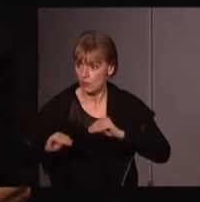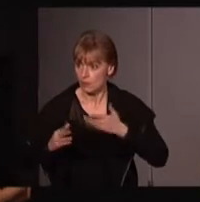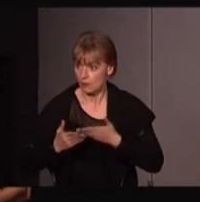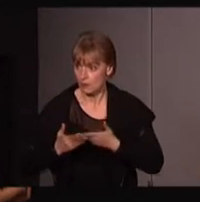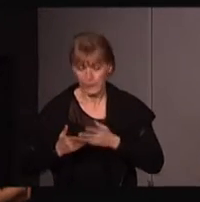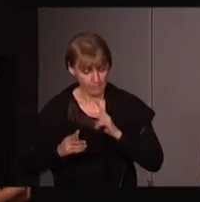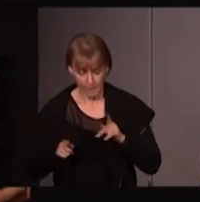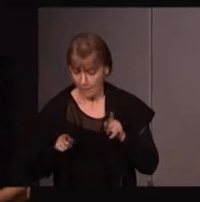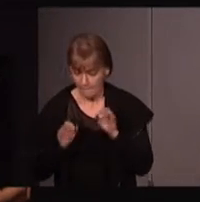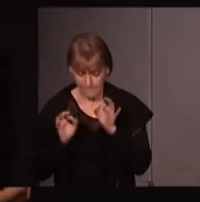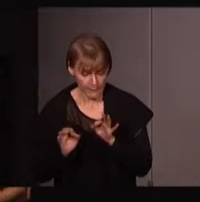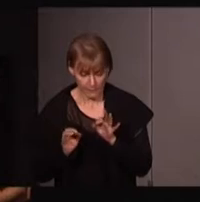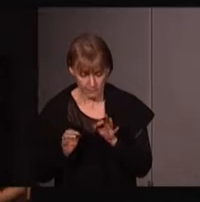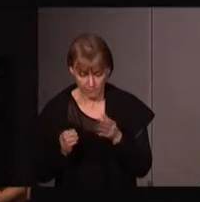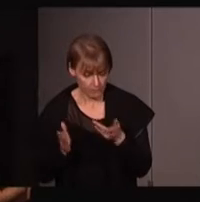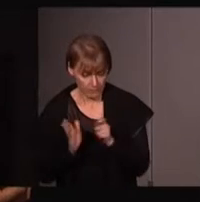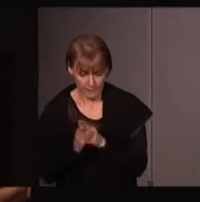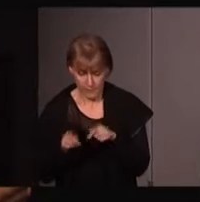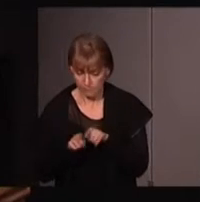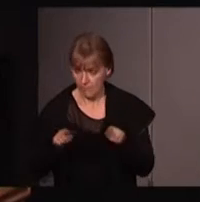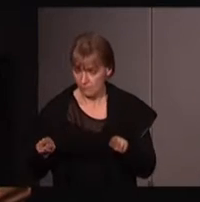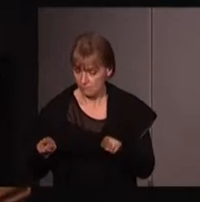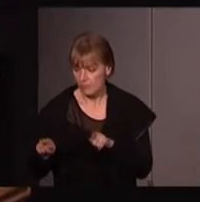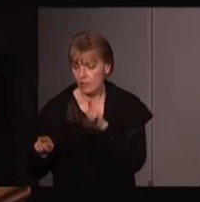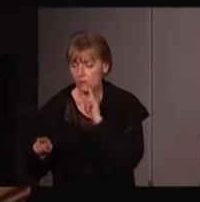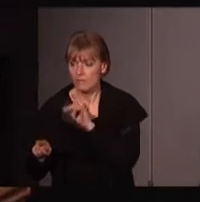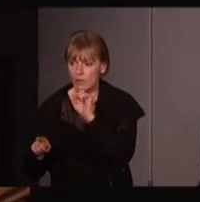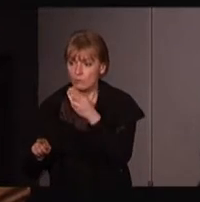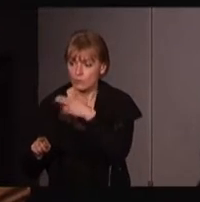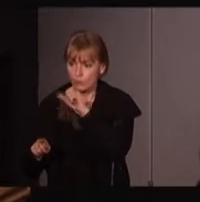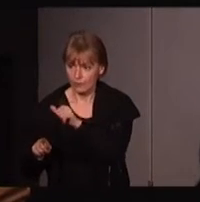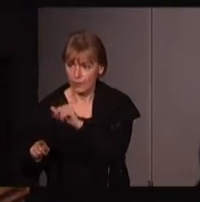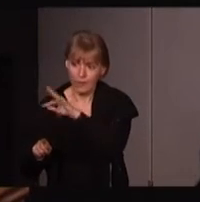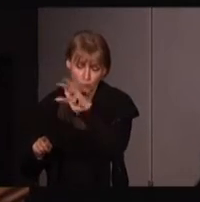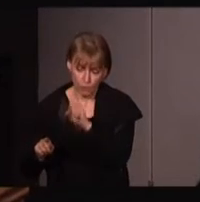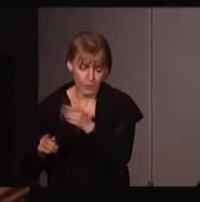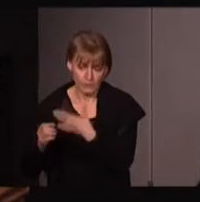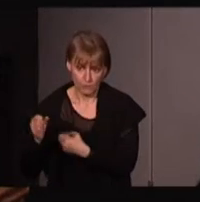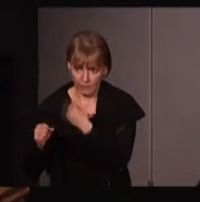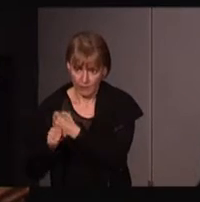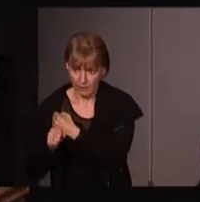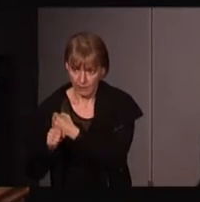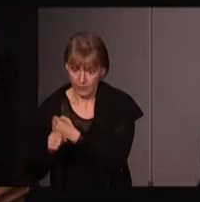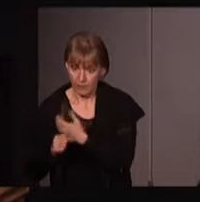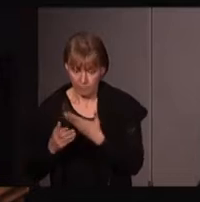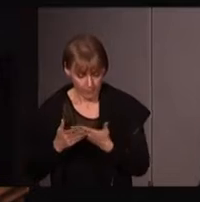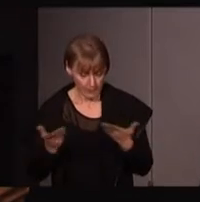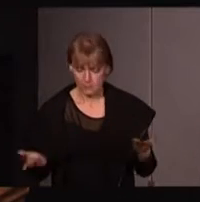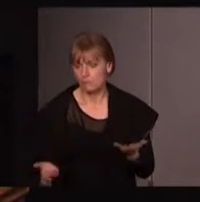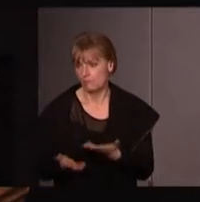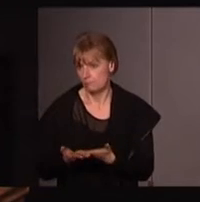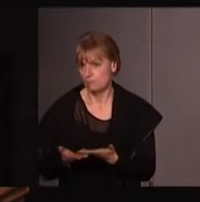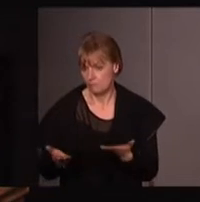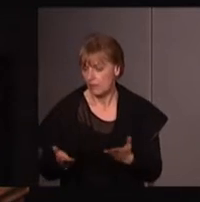absolument au même moment ou quelques années après, en fait, par Donna Haraouet et par Sandra Harding, mais qu'on découvre sans surprise